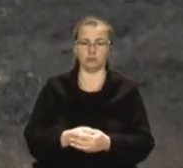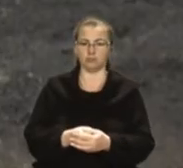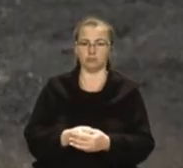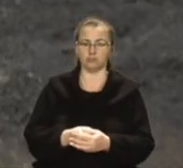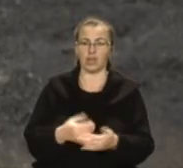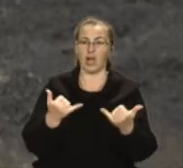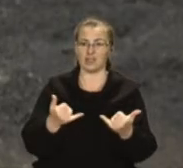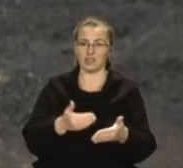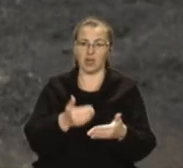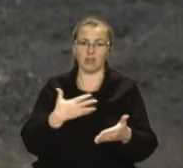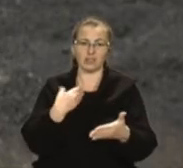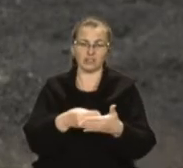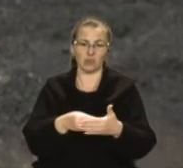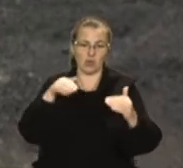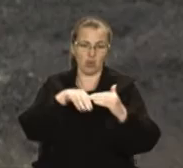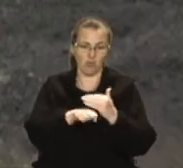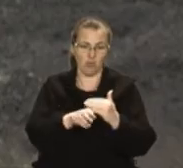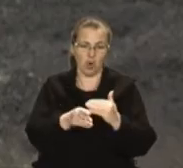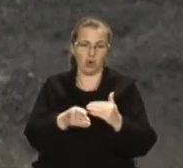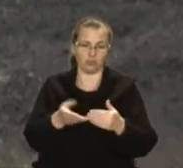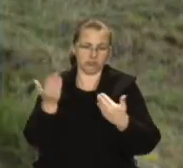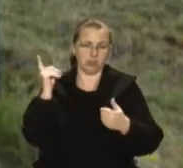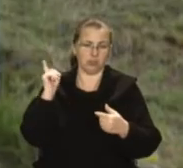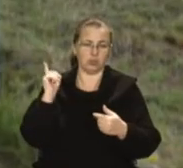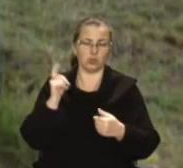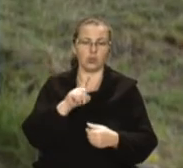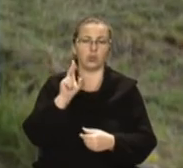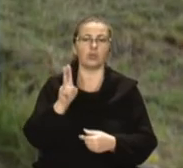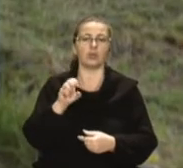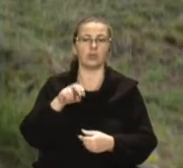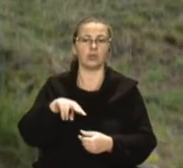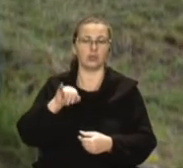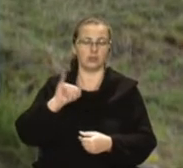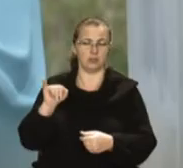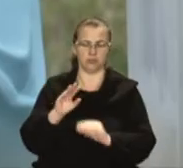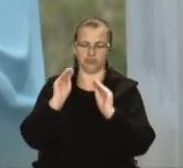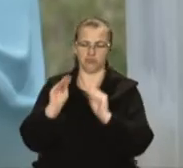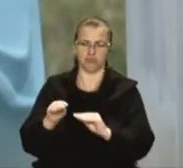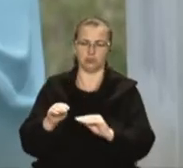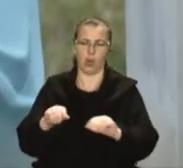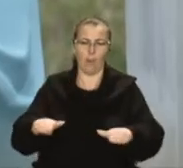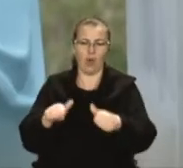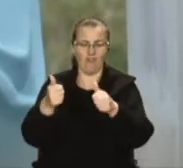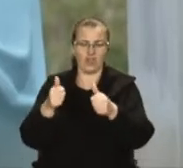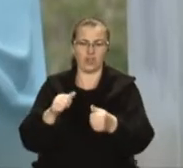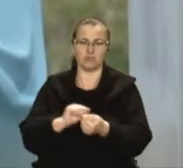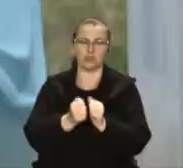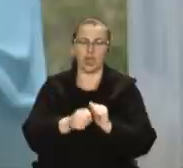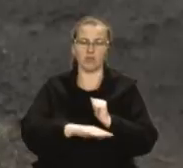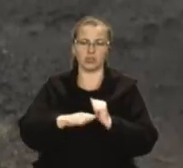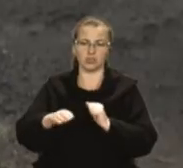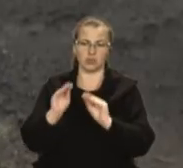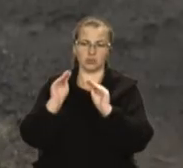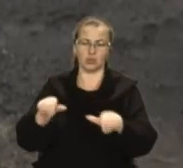А тепер перед своїми погребами, а в минулому келіями, власними силами звели постамент, бетонні сходи та встановили фігуру